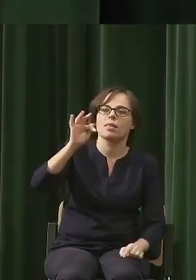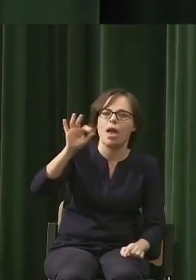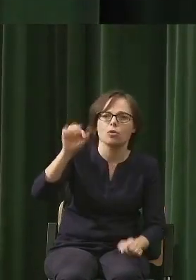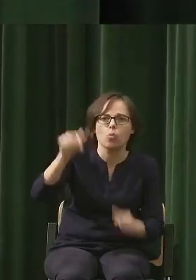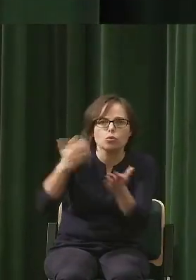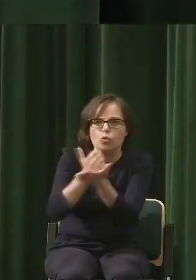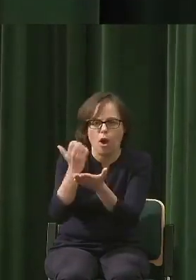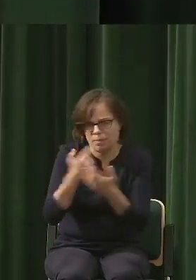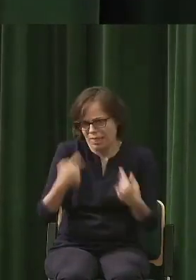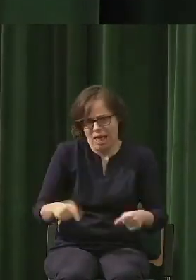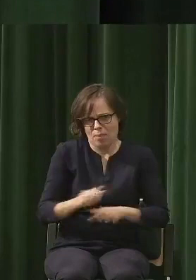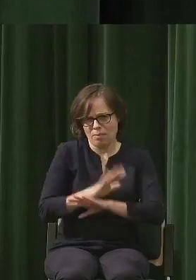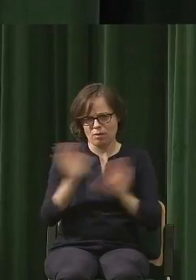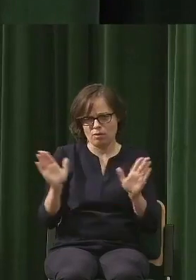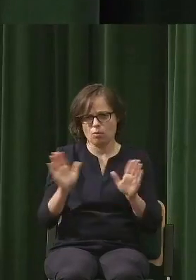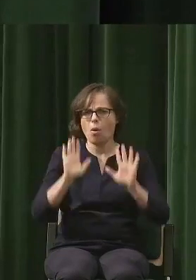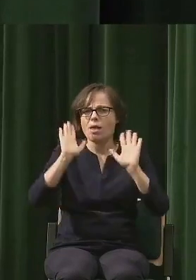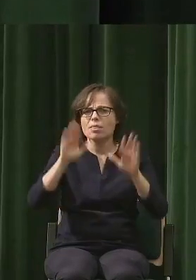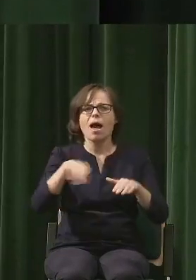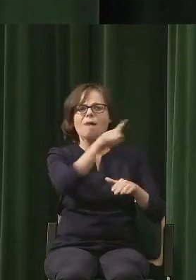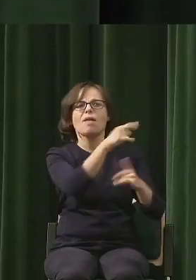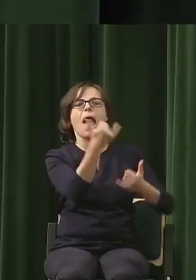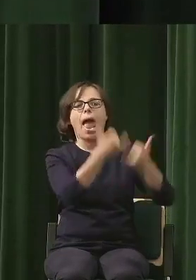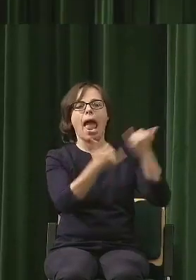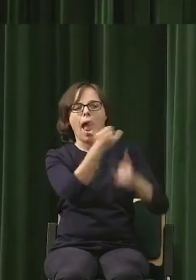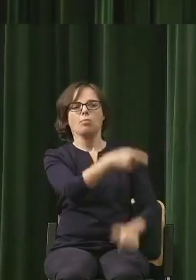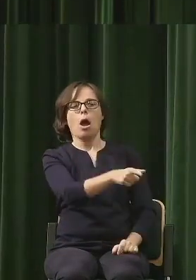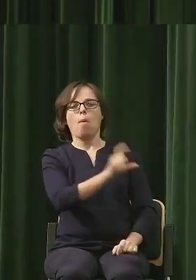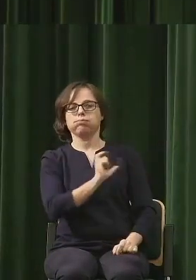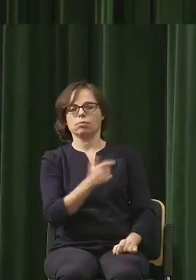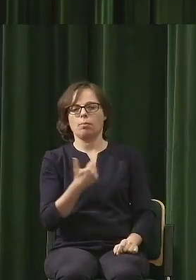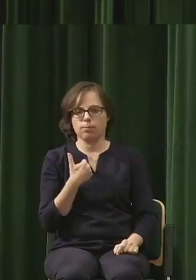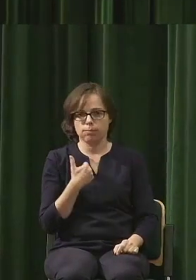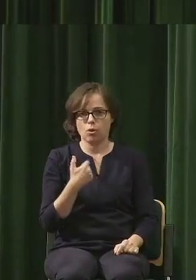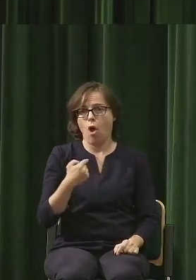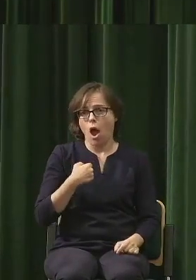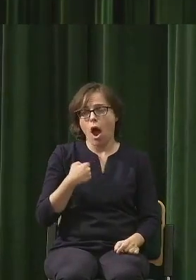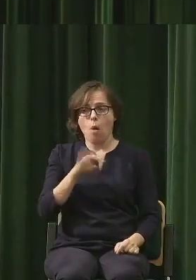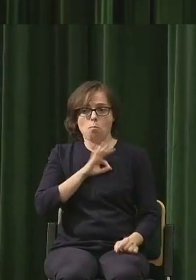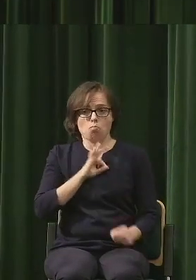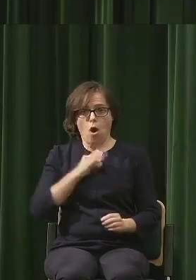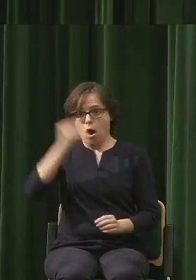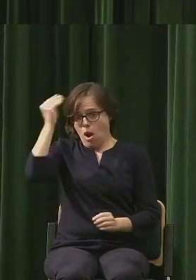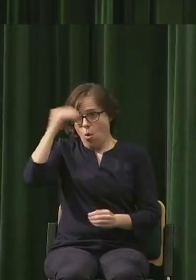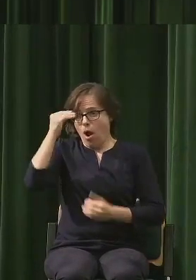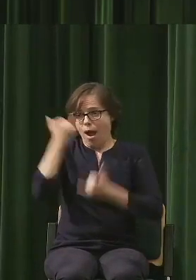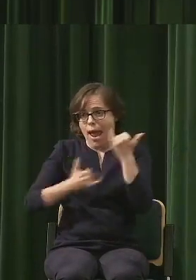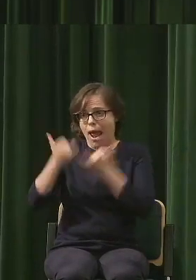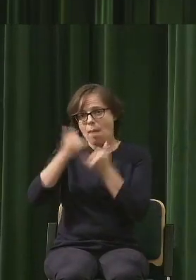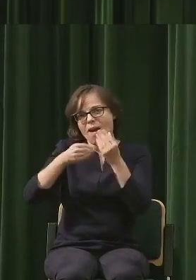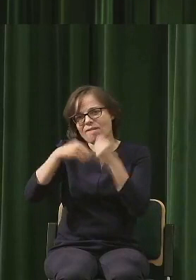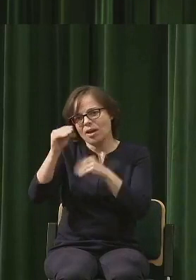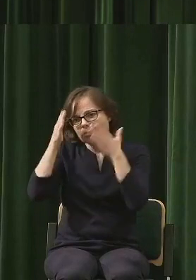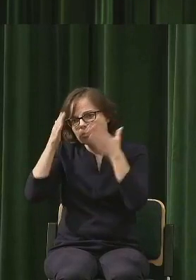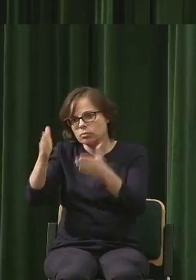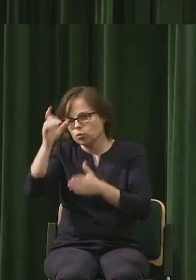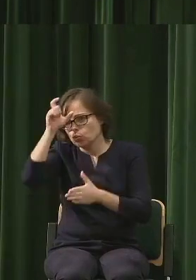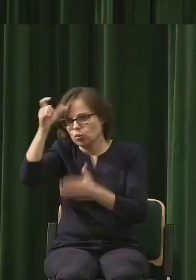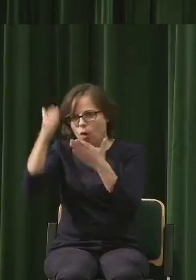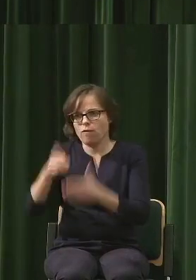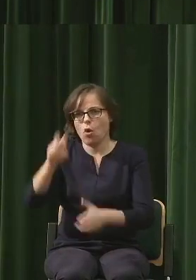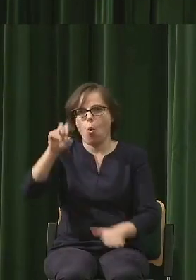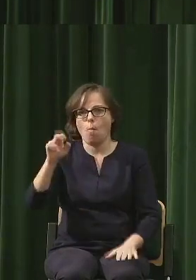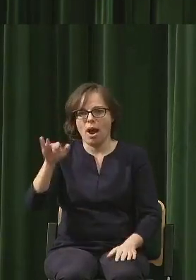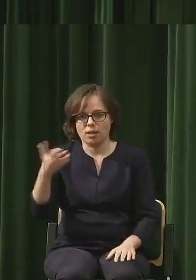i nawet ta chemia, którą pani tu wypomniała, była nauką humanistyczną, muszę powiedzieć. Dzisiaj akurat mogę dzięki chemii interpretować